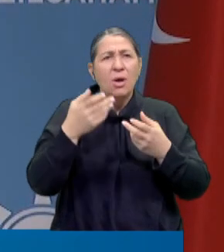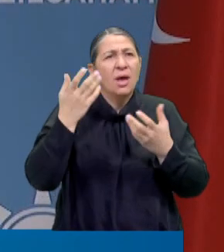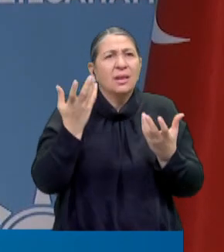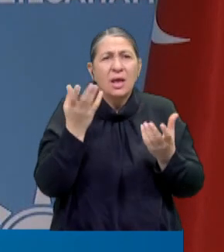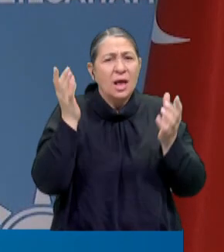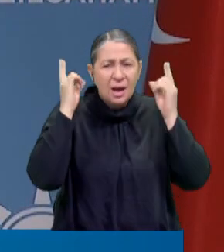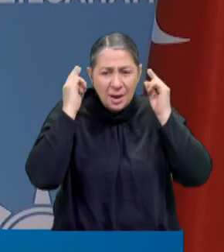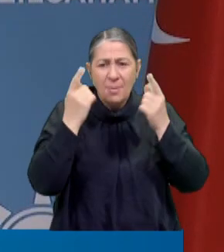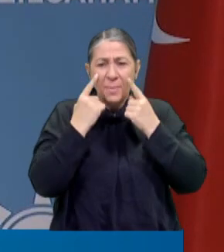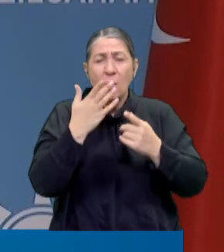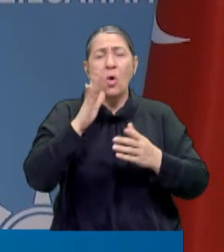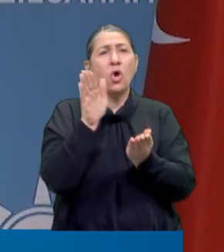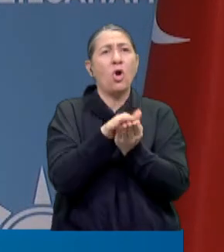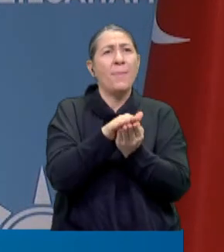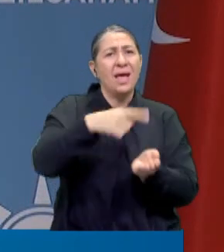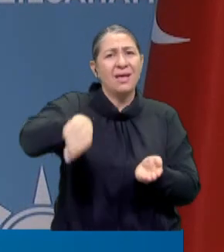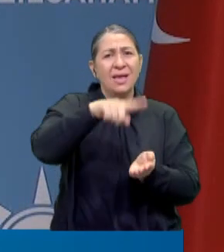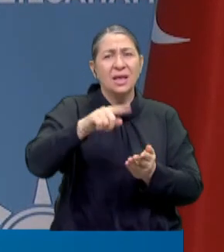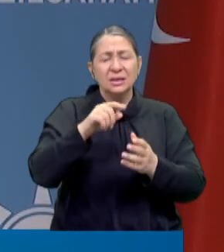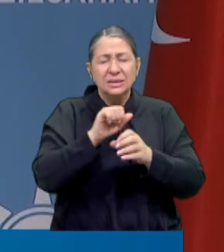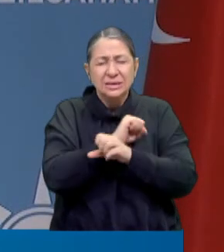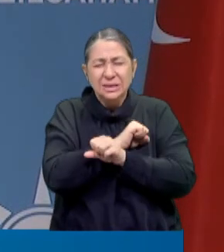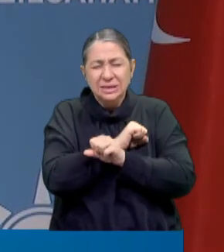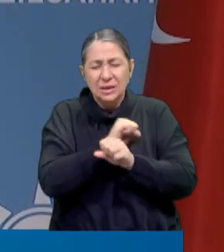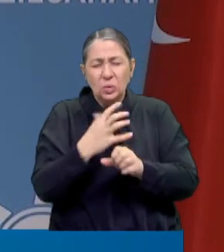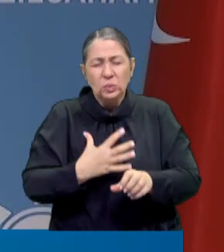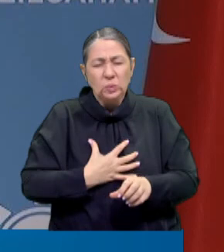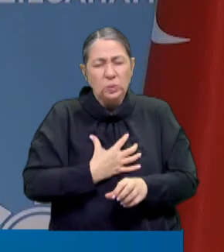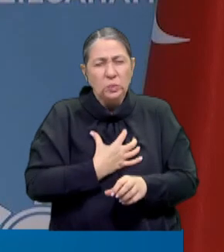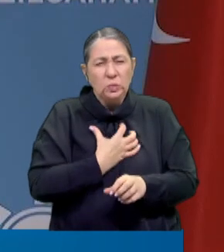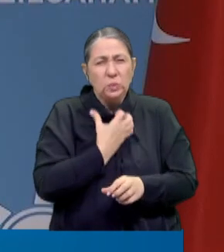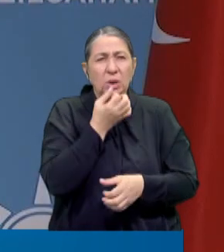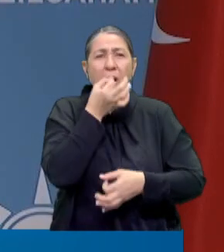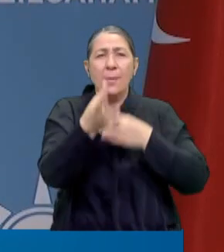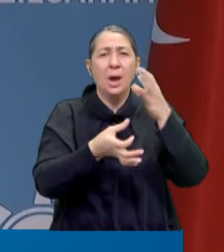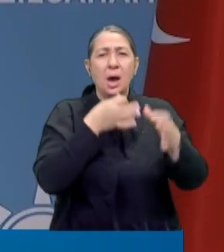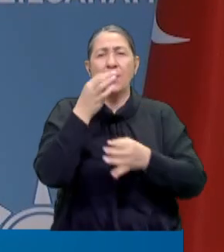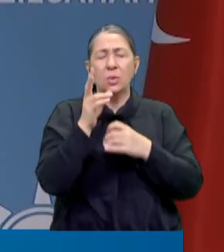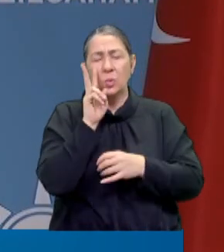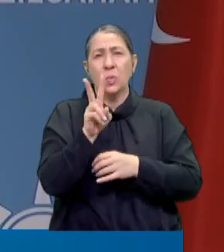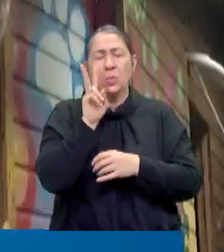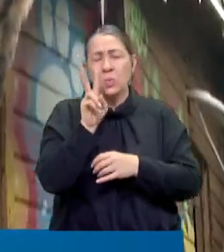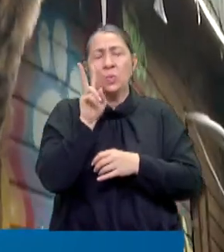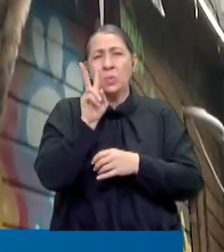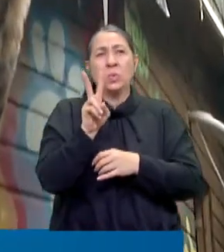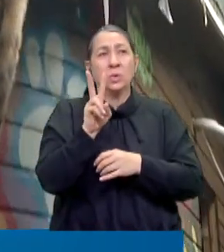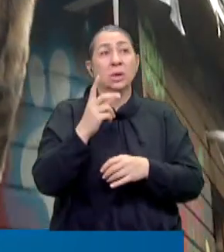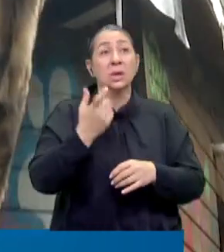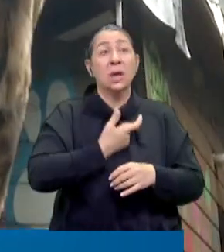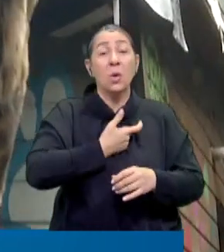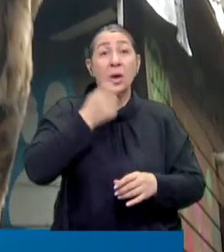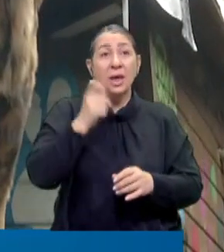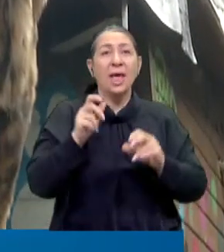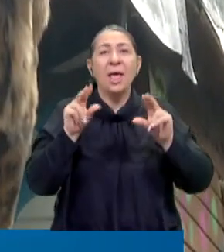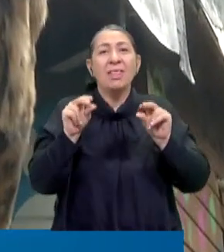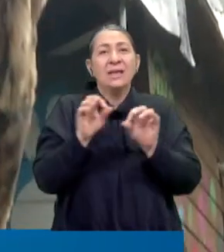köpeklerin yol açtığı facialarla ilgili üzüntü verici haberlere rastlıyoruz. Yasal yaptırımlar